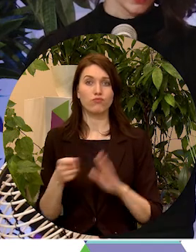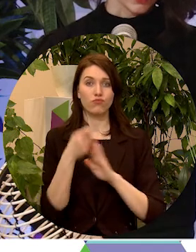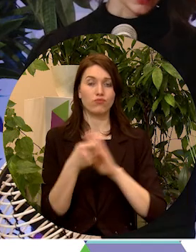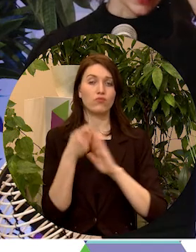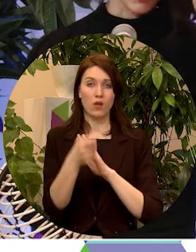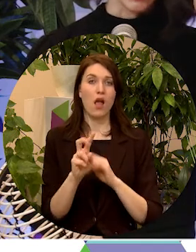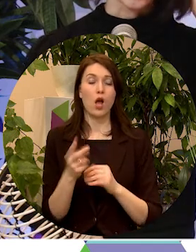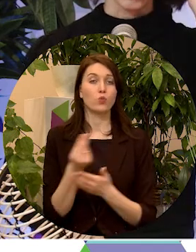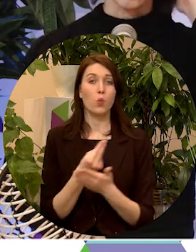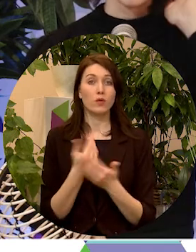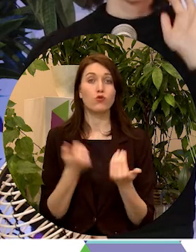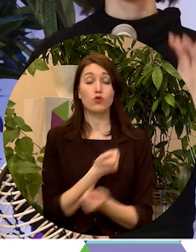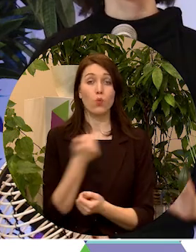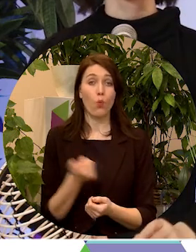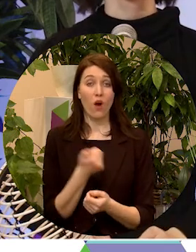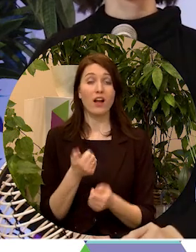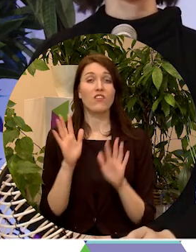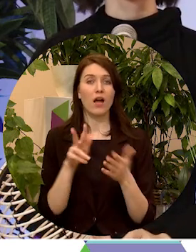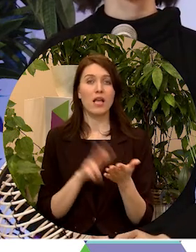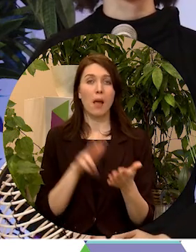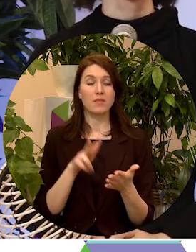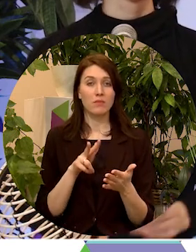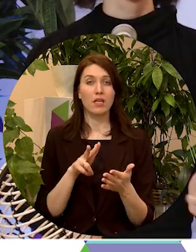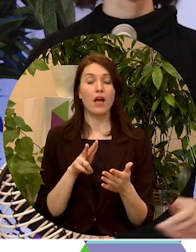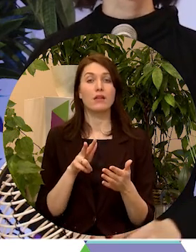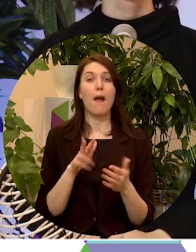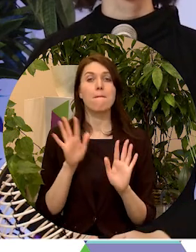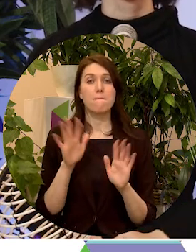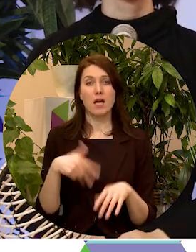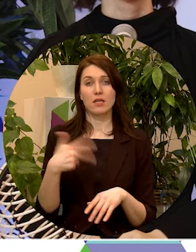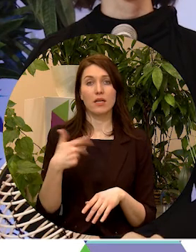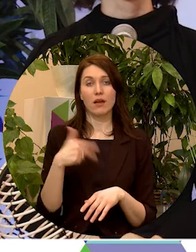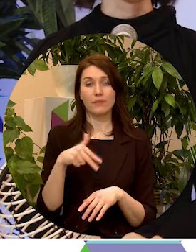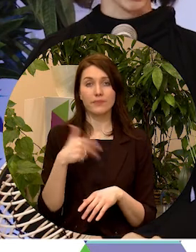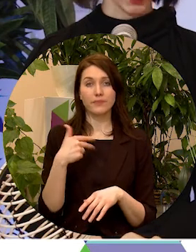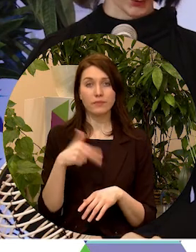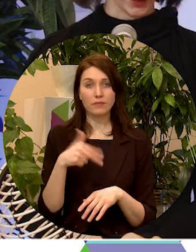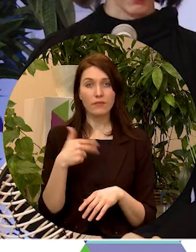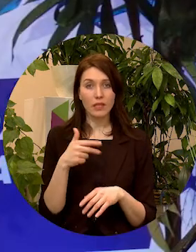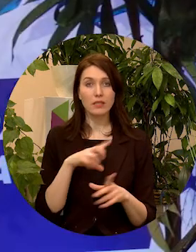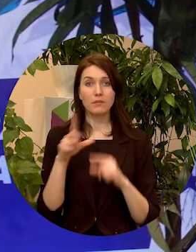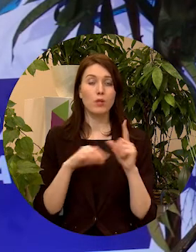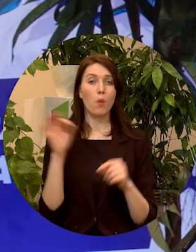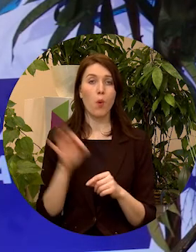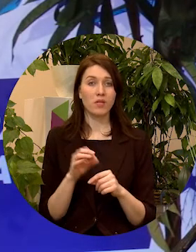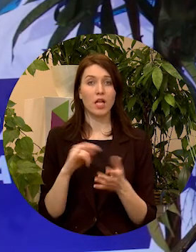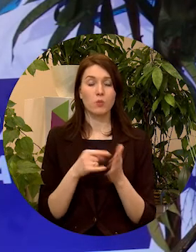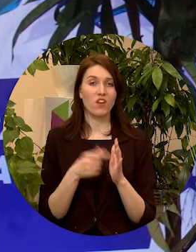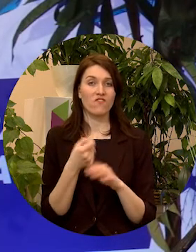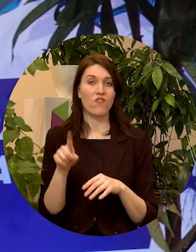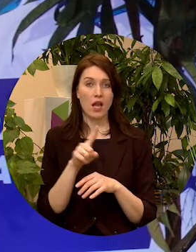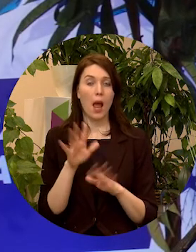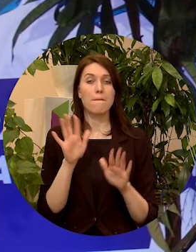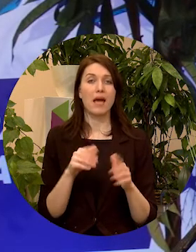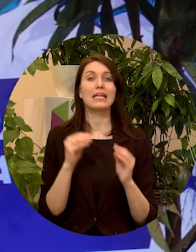kas nozīmē, ka šogad varēs apstiprināt pat par 30 mobilitātes projektiem vairāk, apmēram, vai par